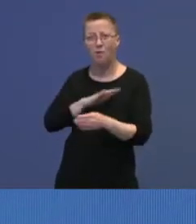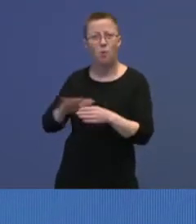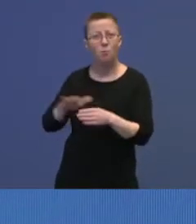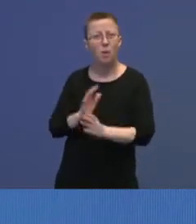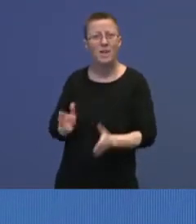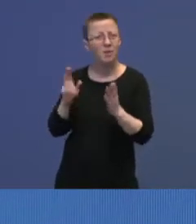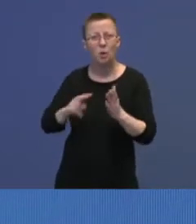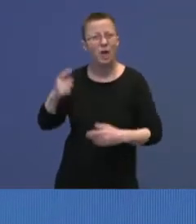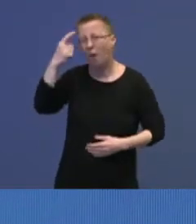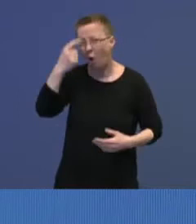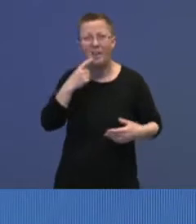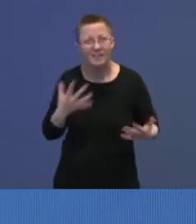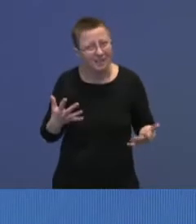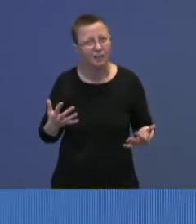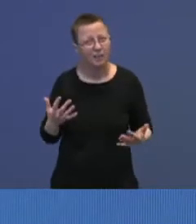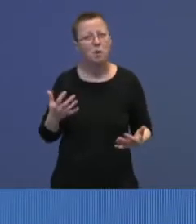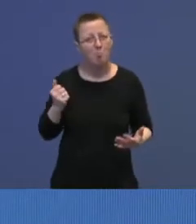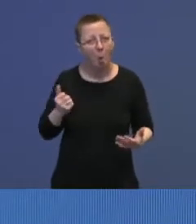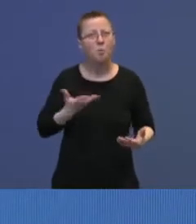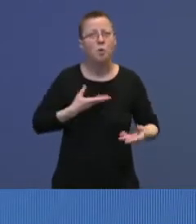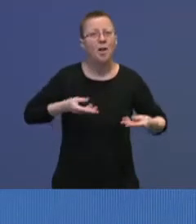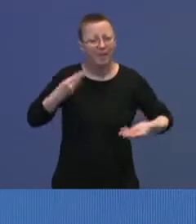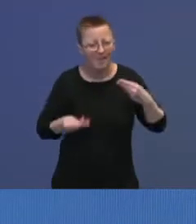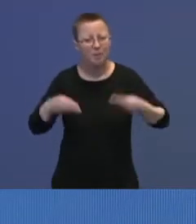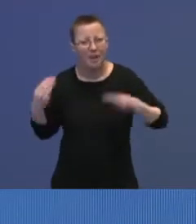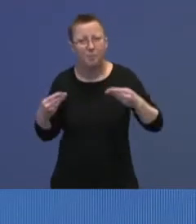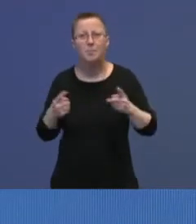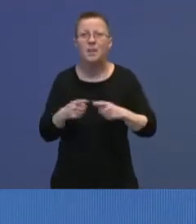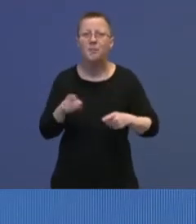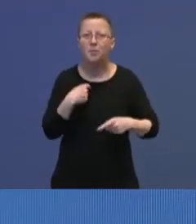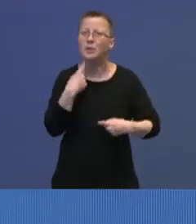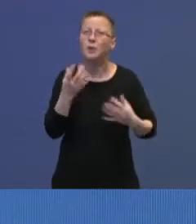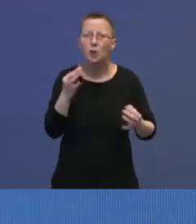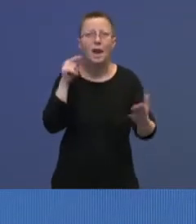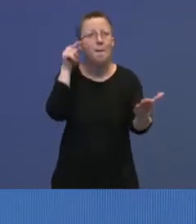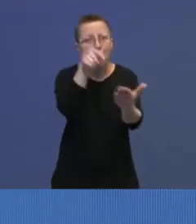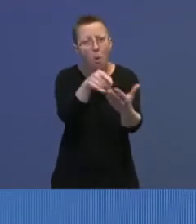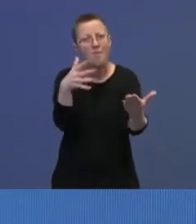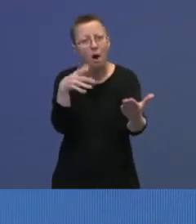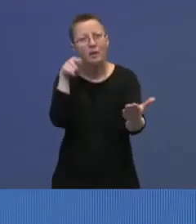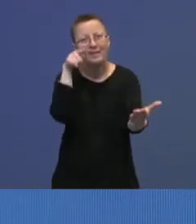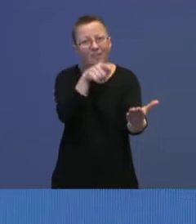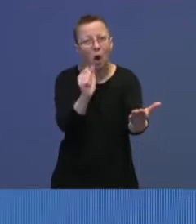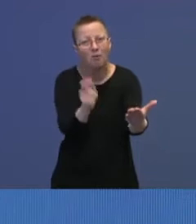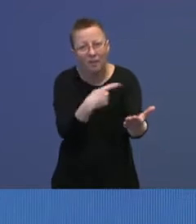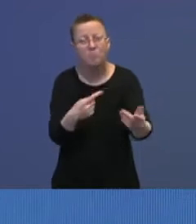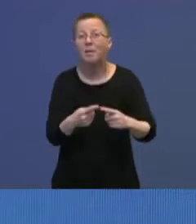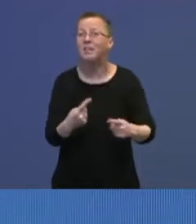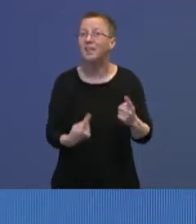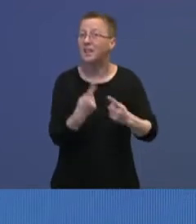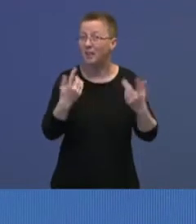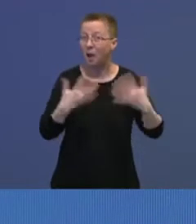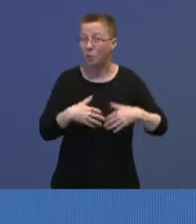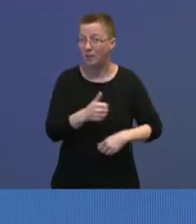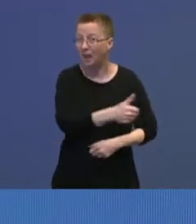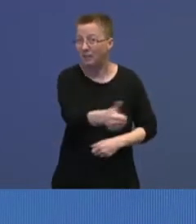liv i Norge. Det blir mye fleksibilitet, men vi må være tydelige på hva som er målet, dit vi skal. Men det gjør seg ikke av seg selv,